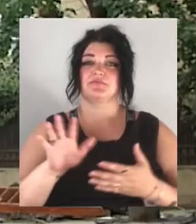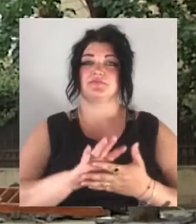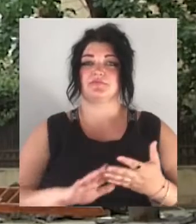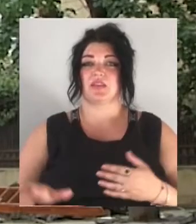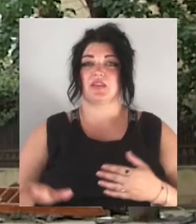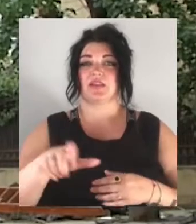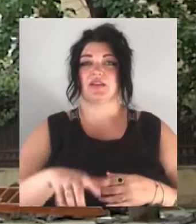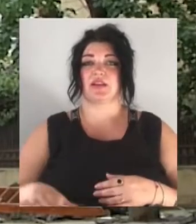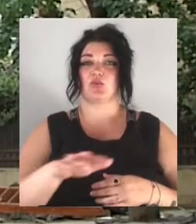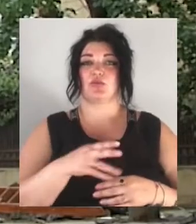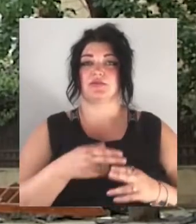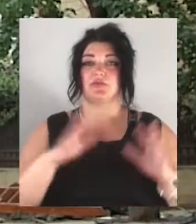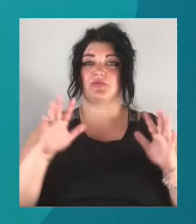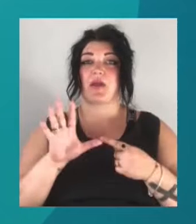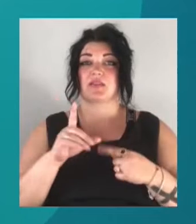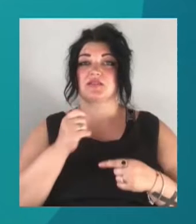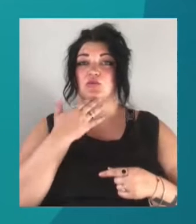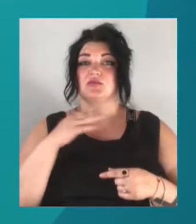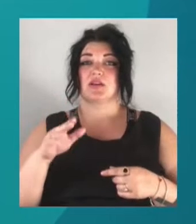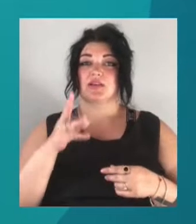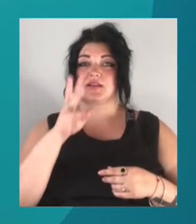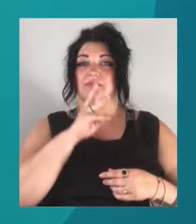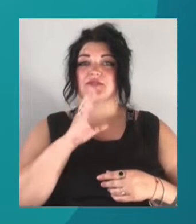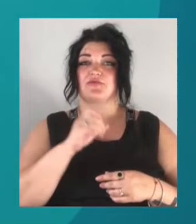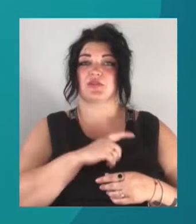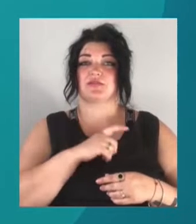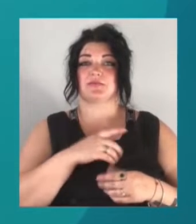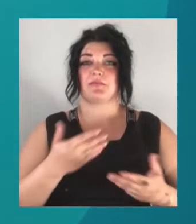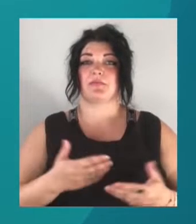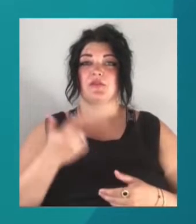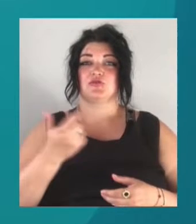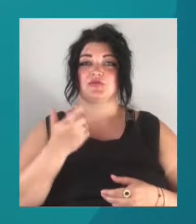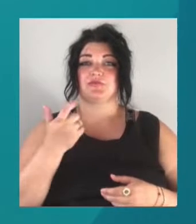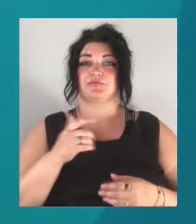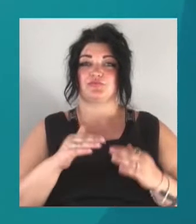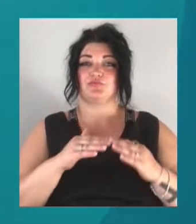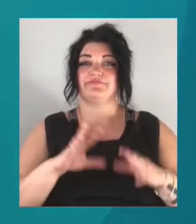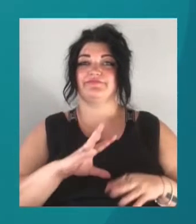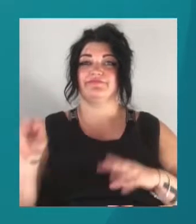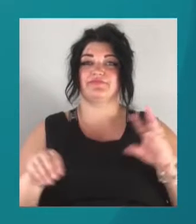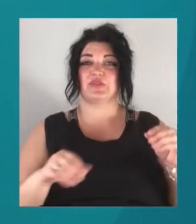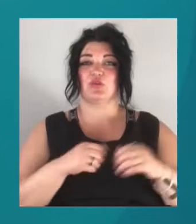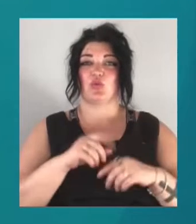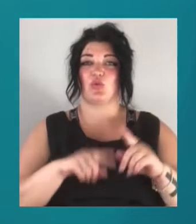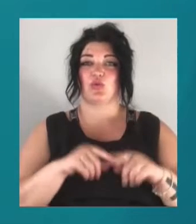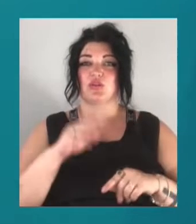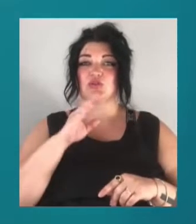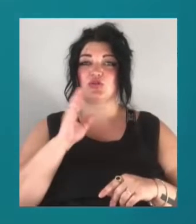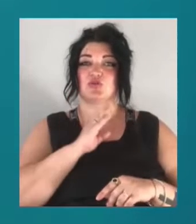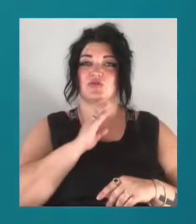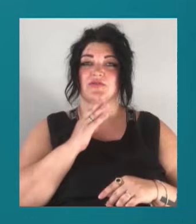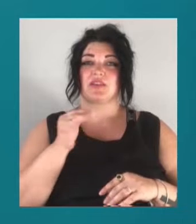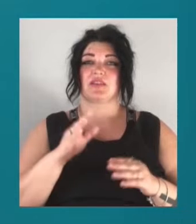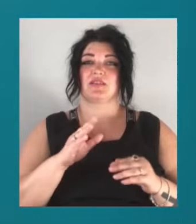обвал п'ятий за останні три місяці в Одесі. Мешканців зруйнованих будинків відселили до родичів, відпоселили у таборі «Мрія» та за